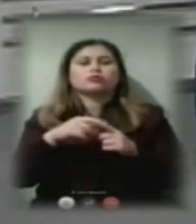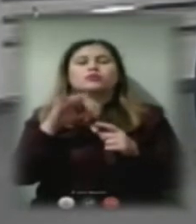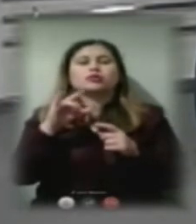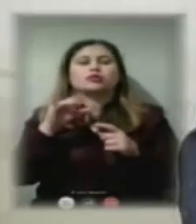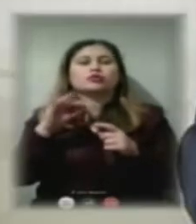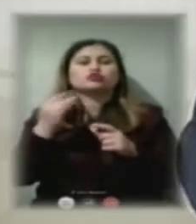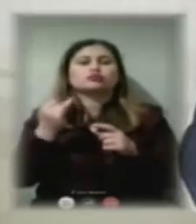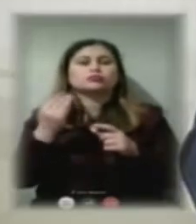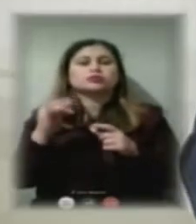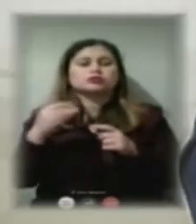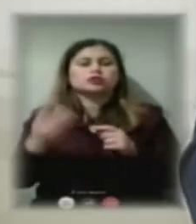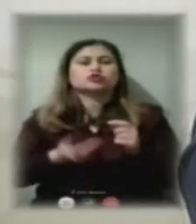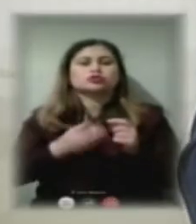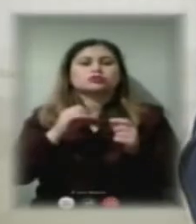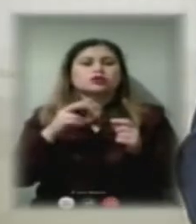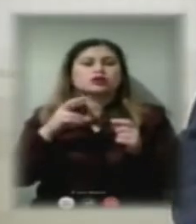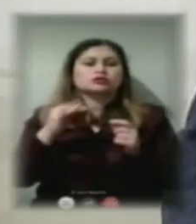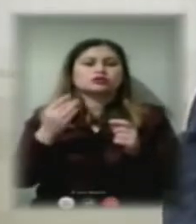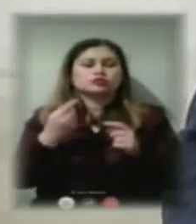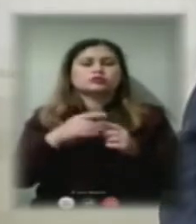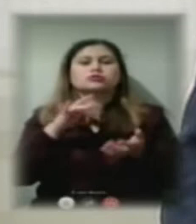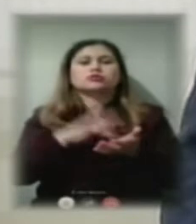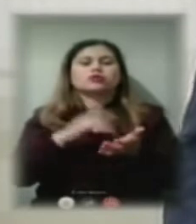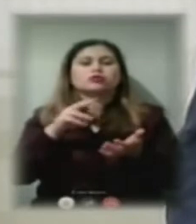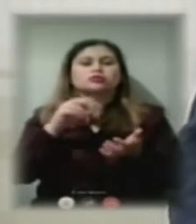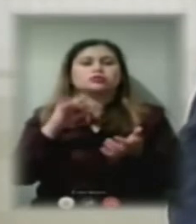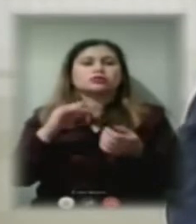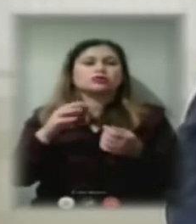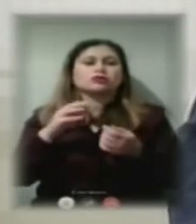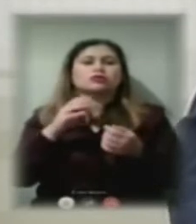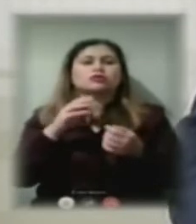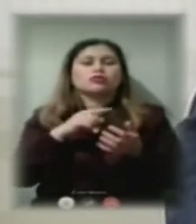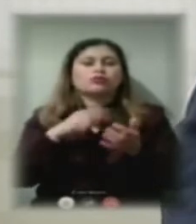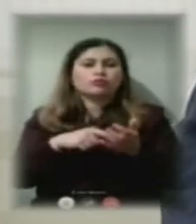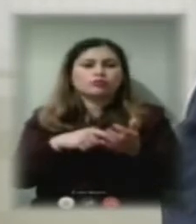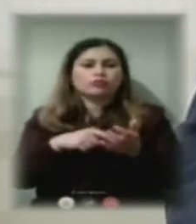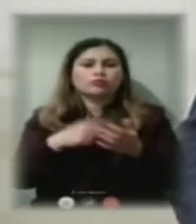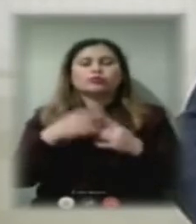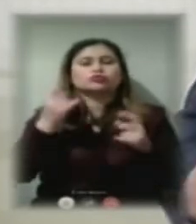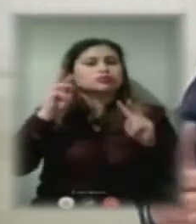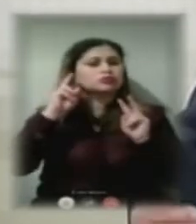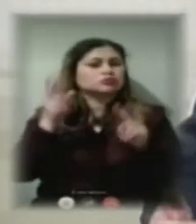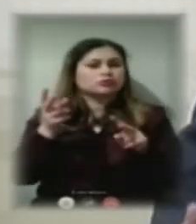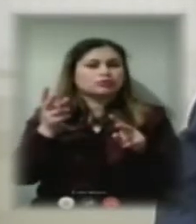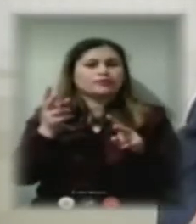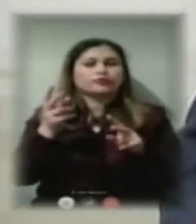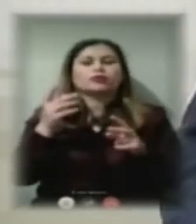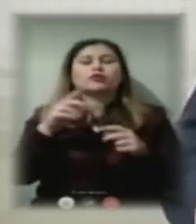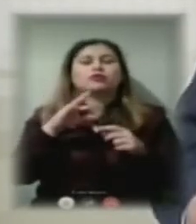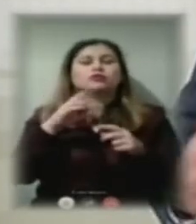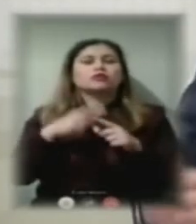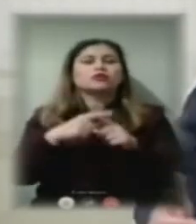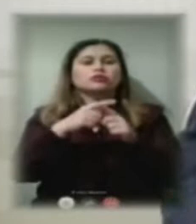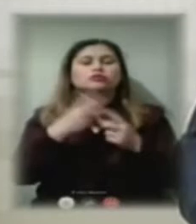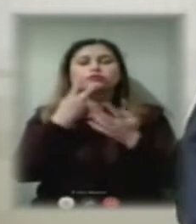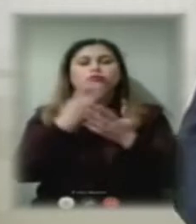житлоселище, центральна частина міста. Ми ще не знаємо з технічної точки зору, що робити,